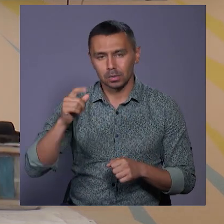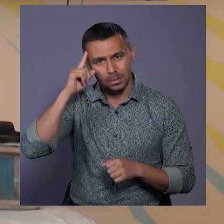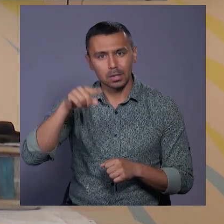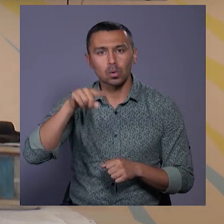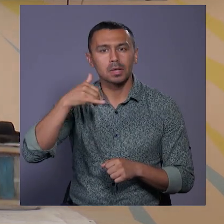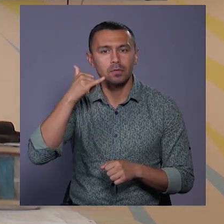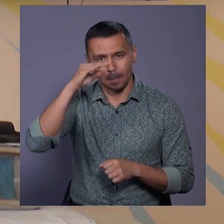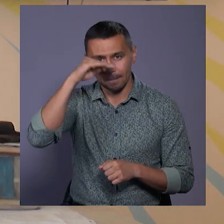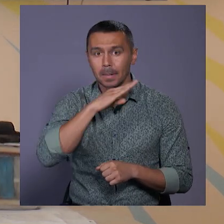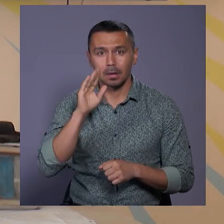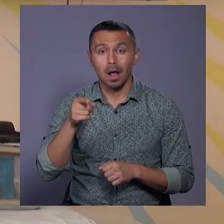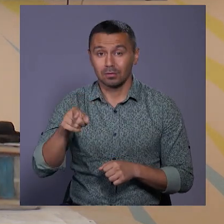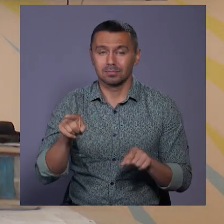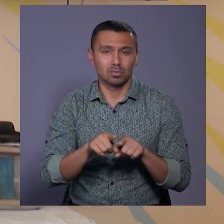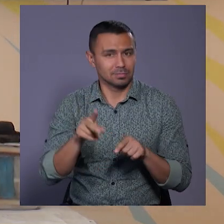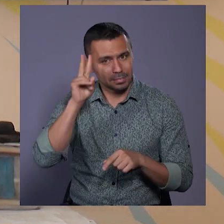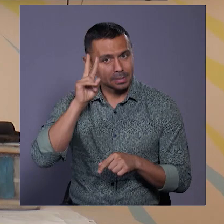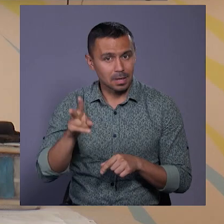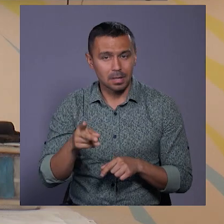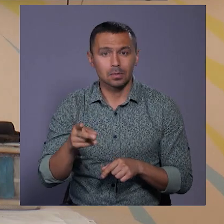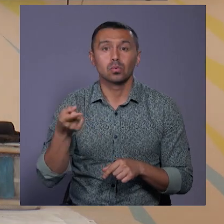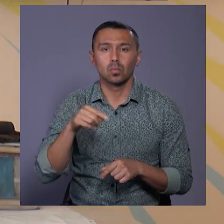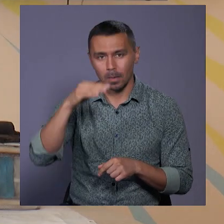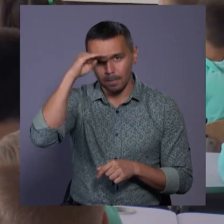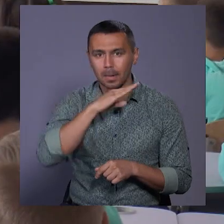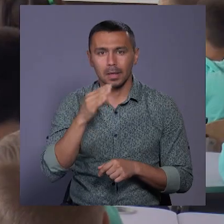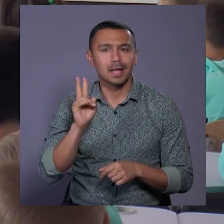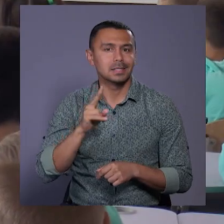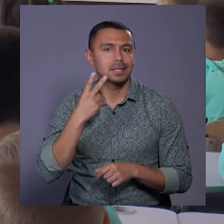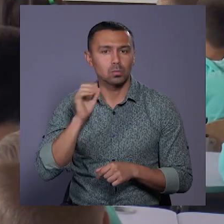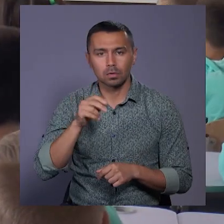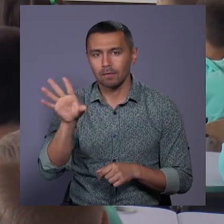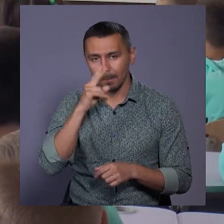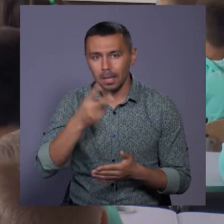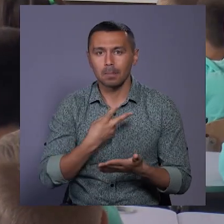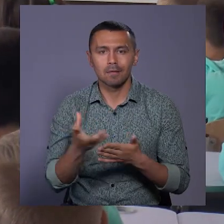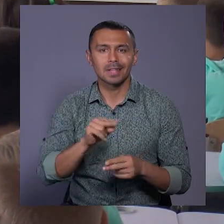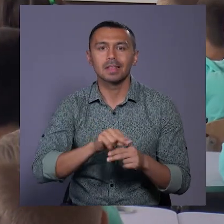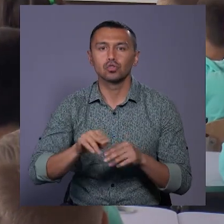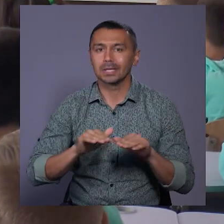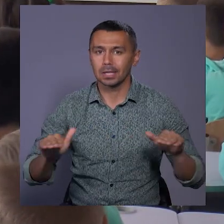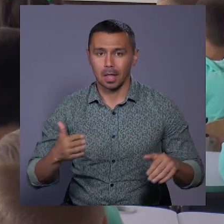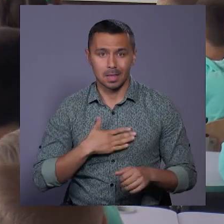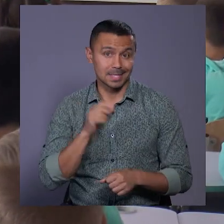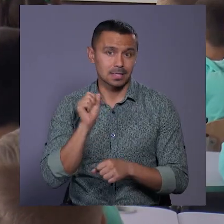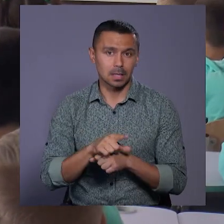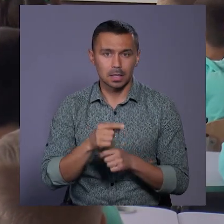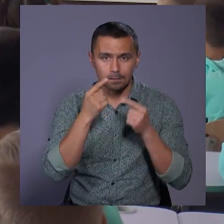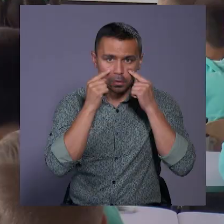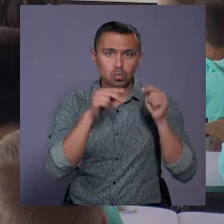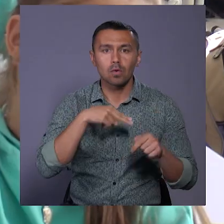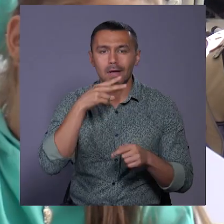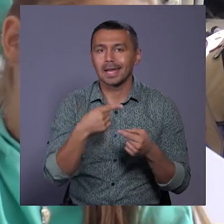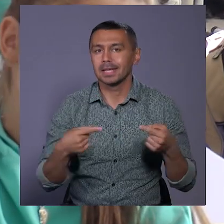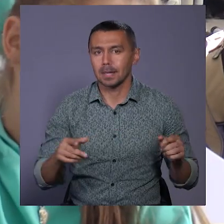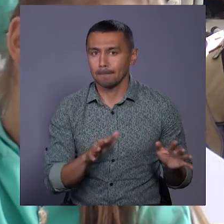батьків, а, як правило, і та не знає. Тому батьки не завжди можуть все передбачити і все навчити дітей. І наша задача – звернути увагу